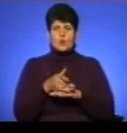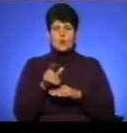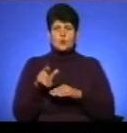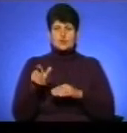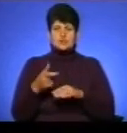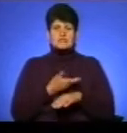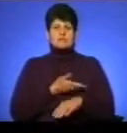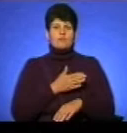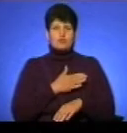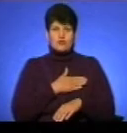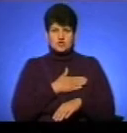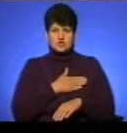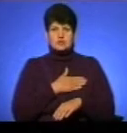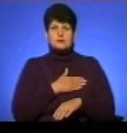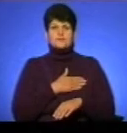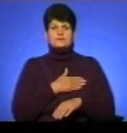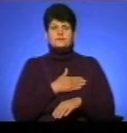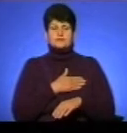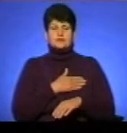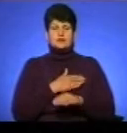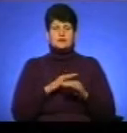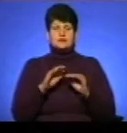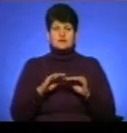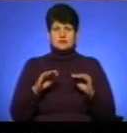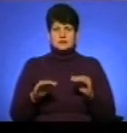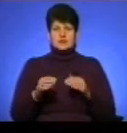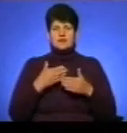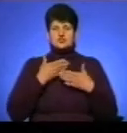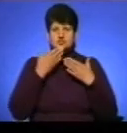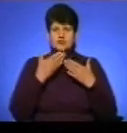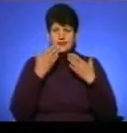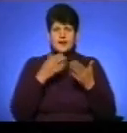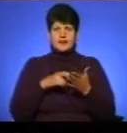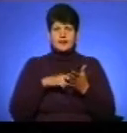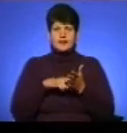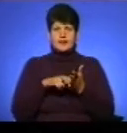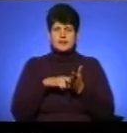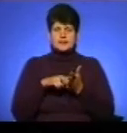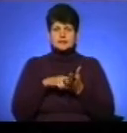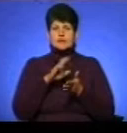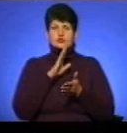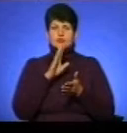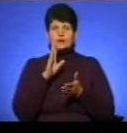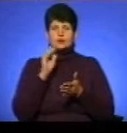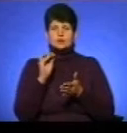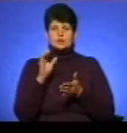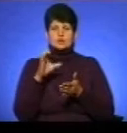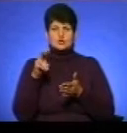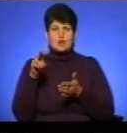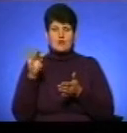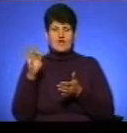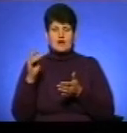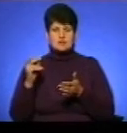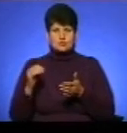Польщі. А саме учень читає листи до матері Юліуша Словацького,